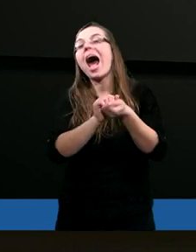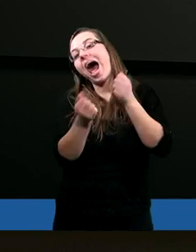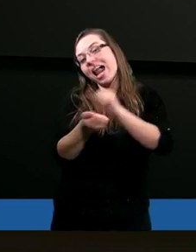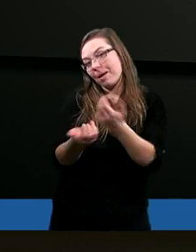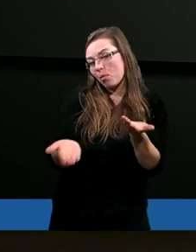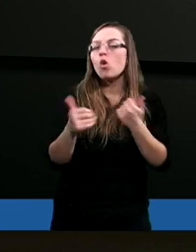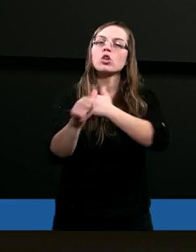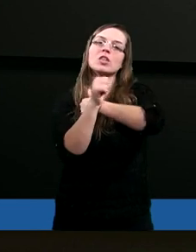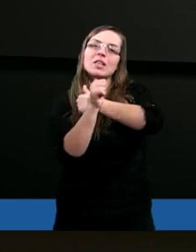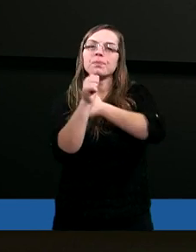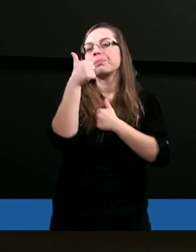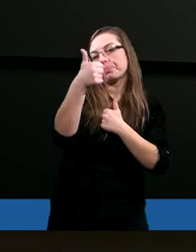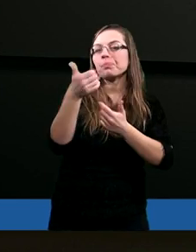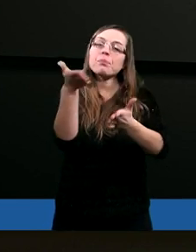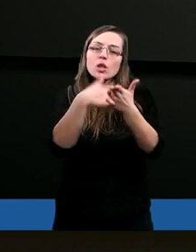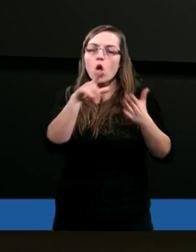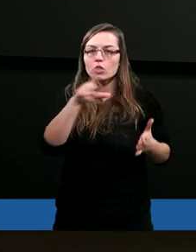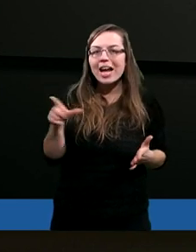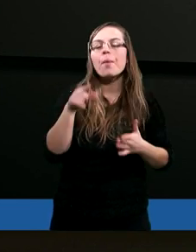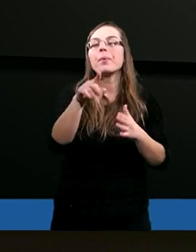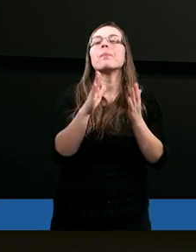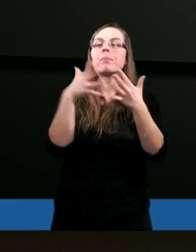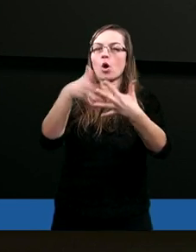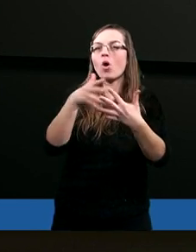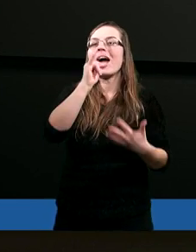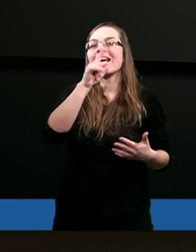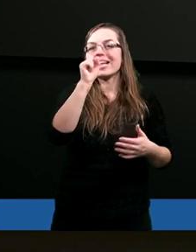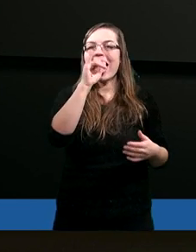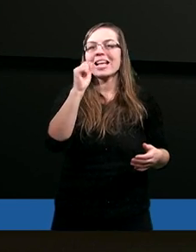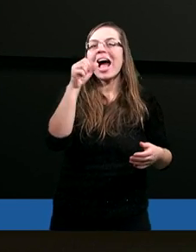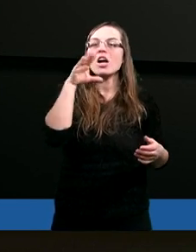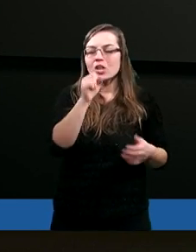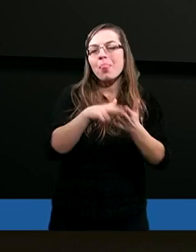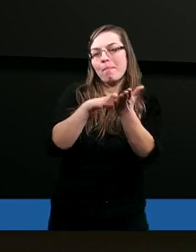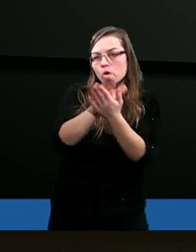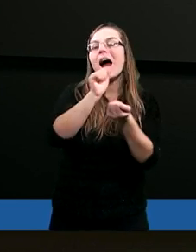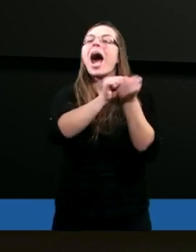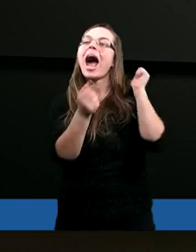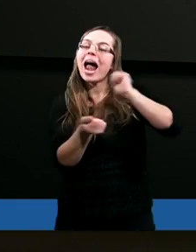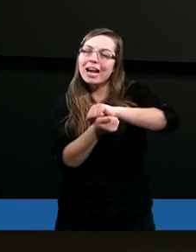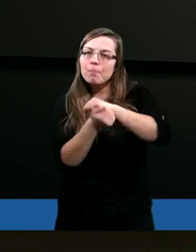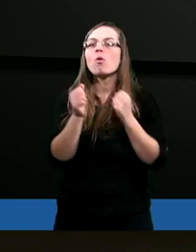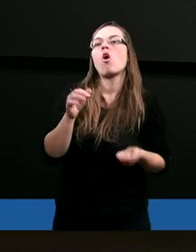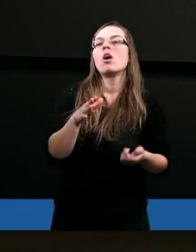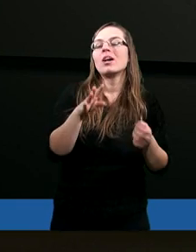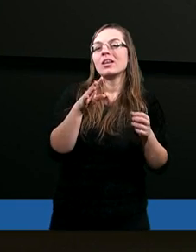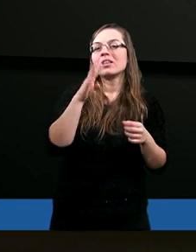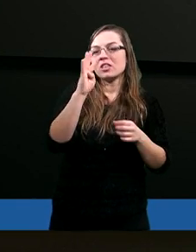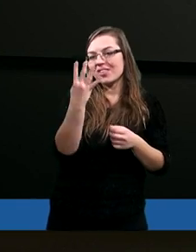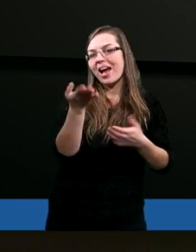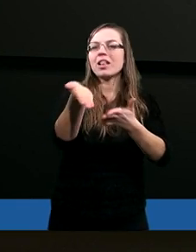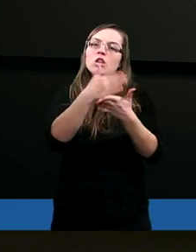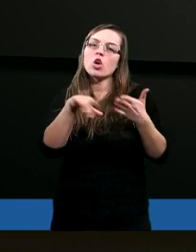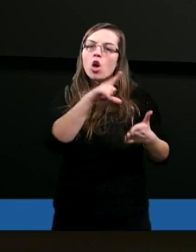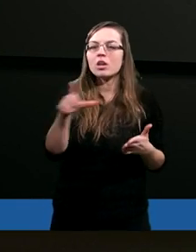61 rozdział proroka Izajasza, sam początek, albo 4